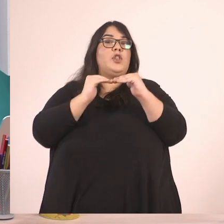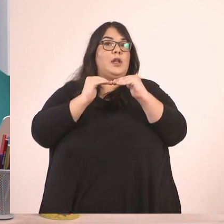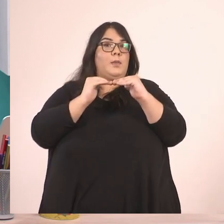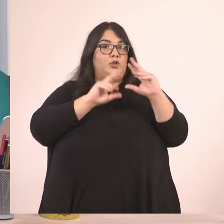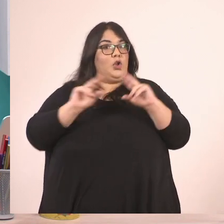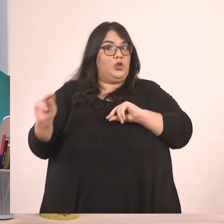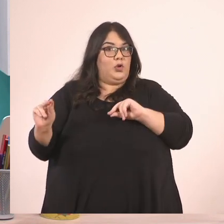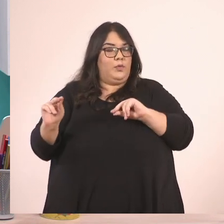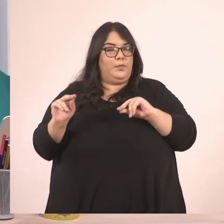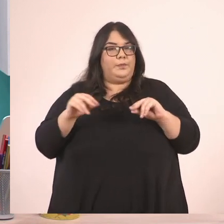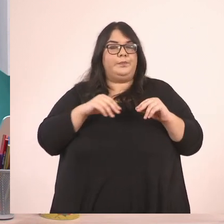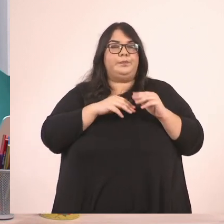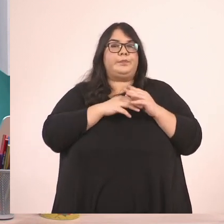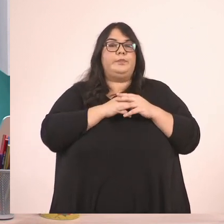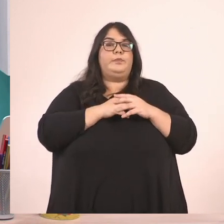με το αρχικό.